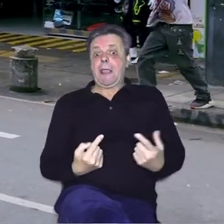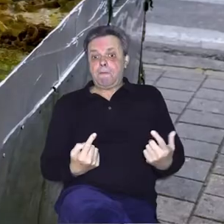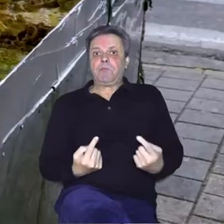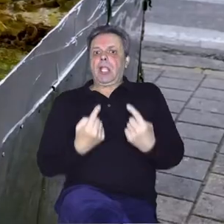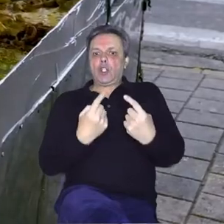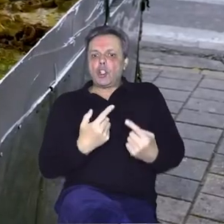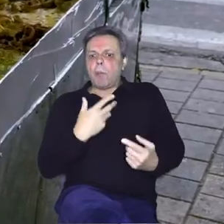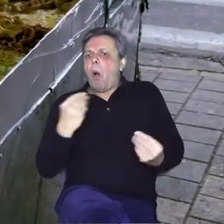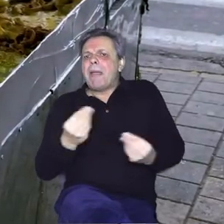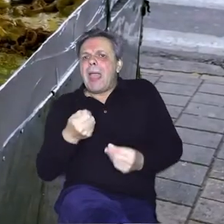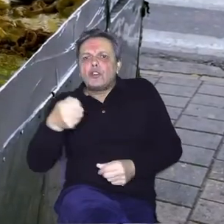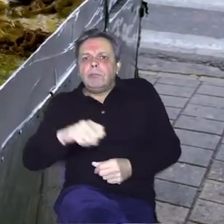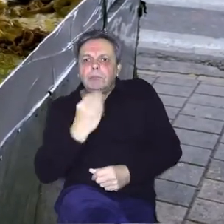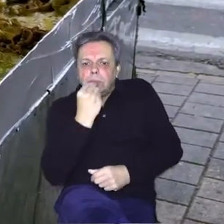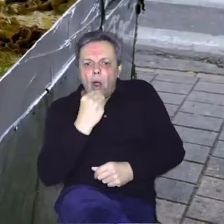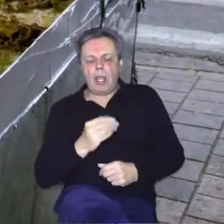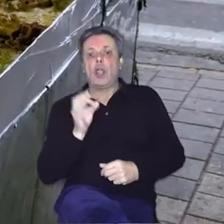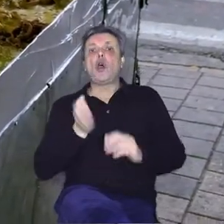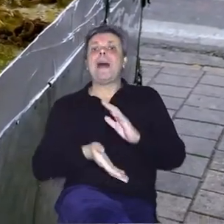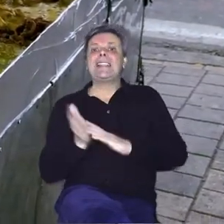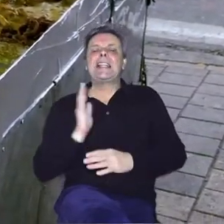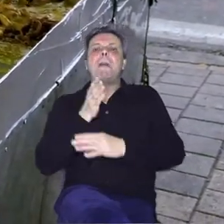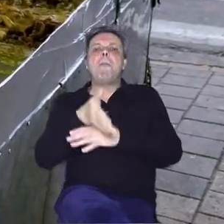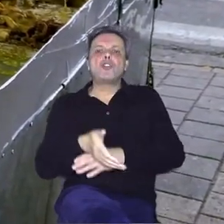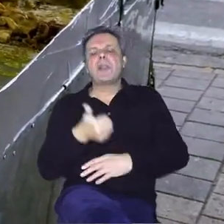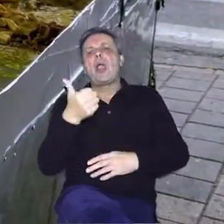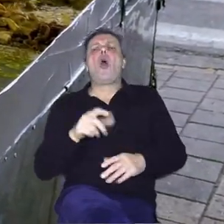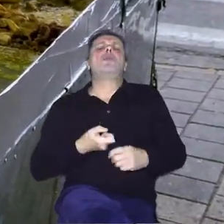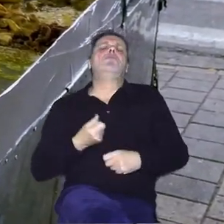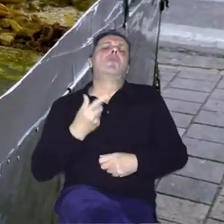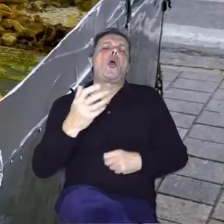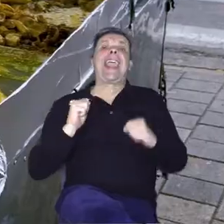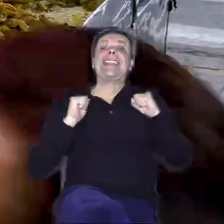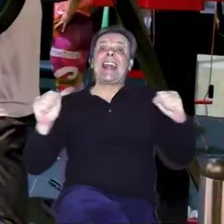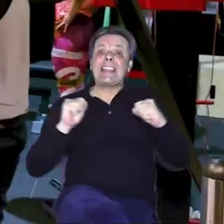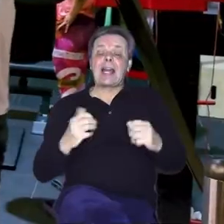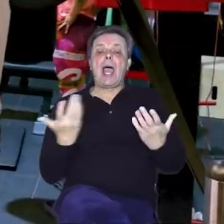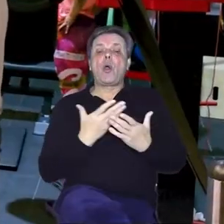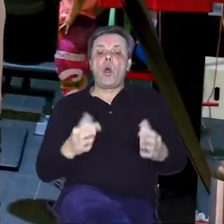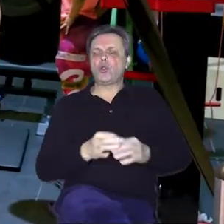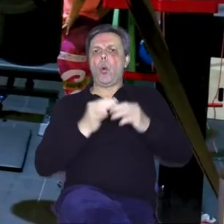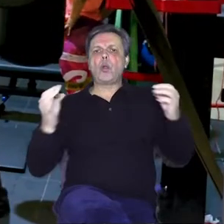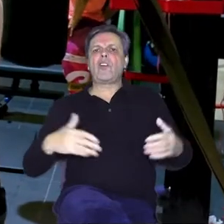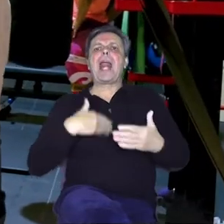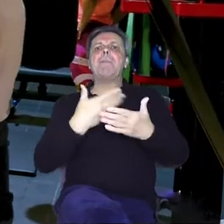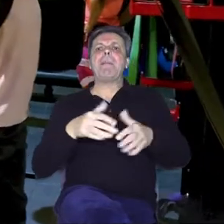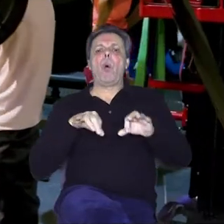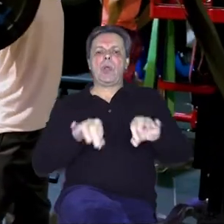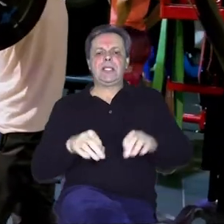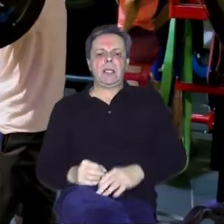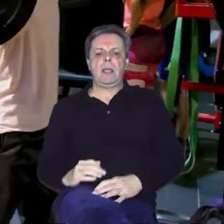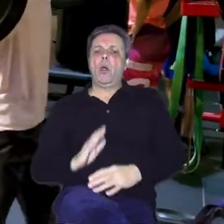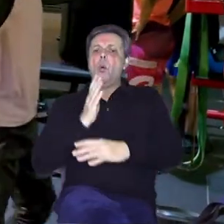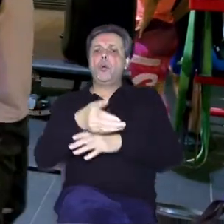nekom stojnicom i opet nešto pojeli, dobar izlaz je posjet nekoj od mnogobrojnih teretana koje su potpuno otvorene prema ulici.